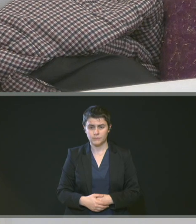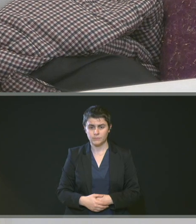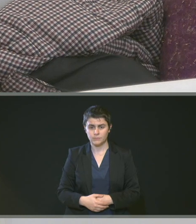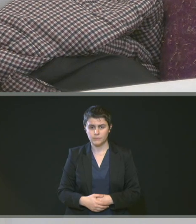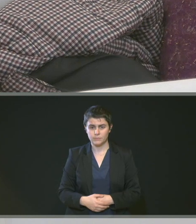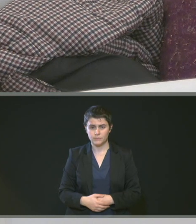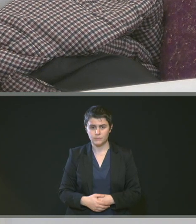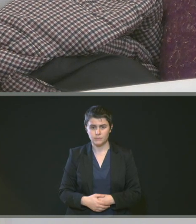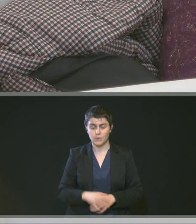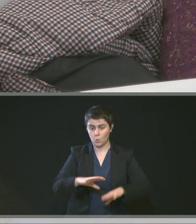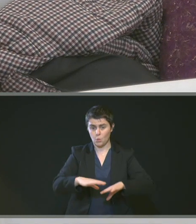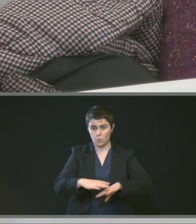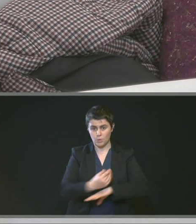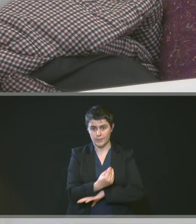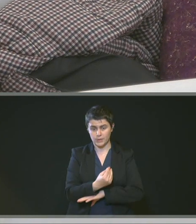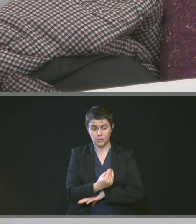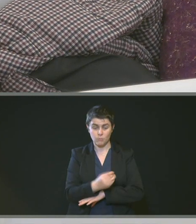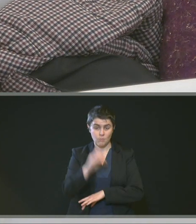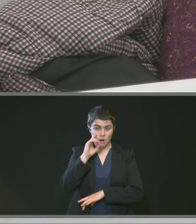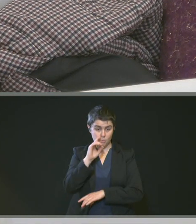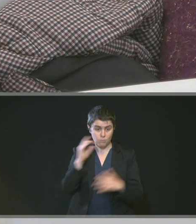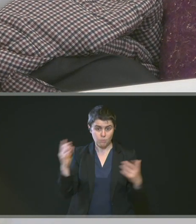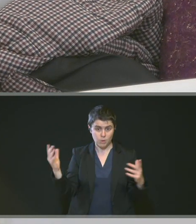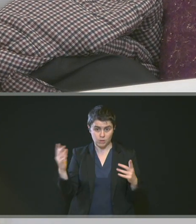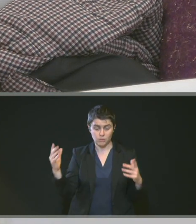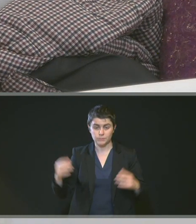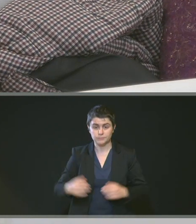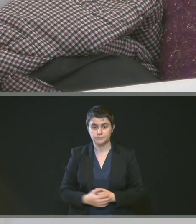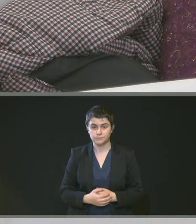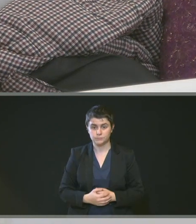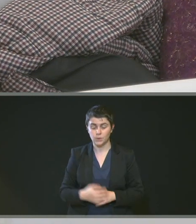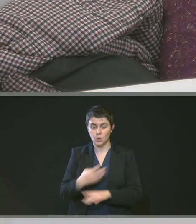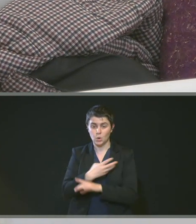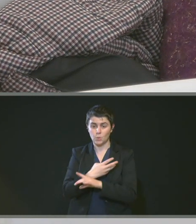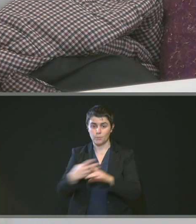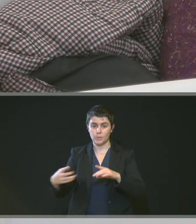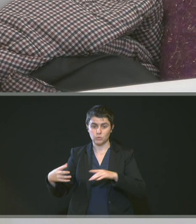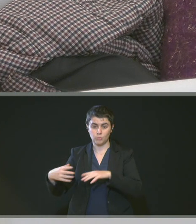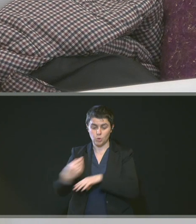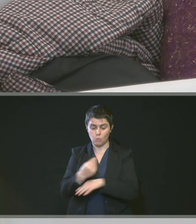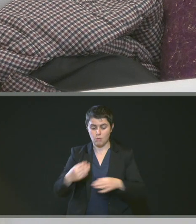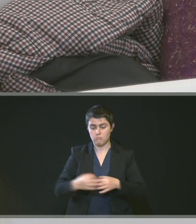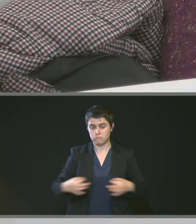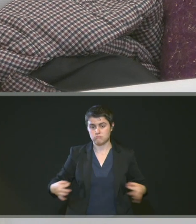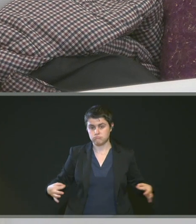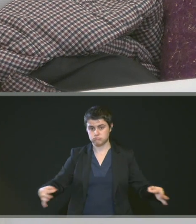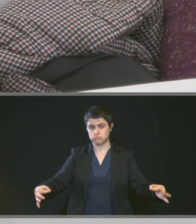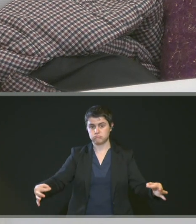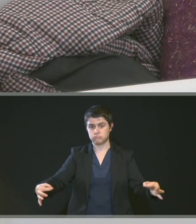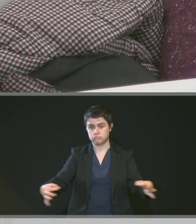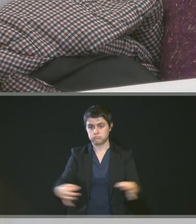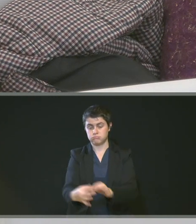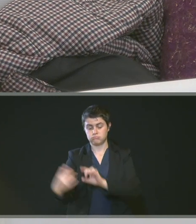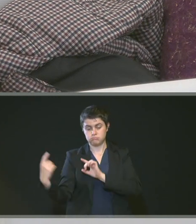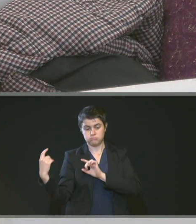C'est de constater le transfert définitif par la métropole de ces parcelles à Rouen,